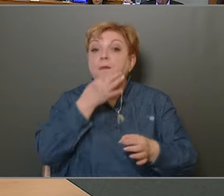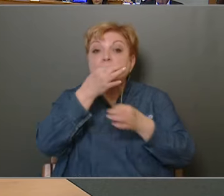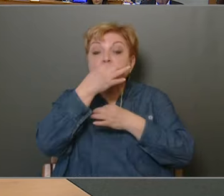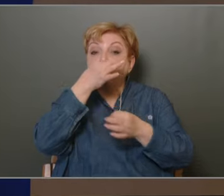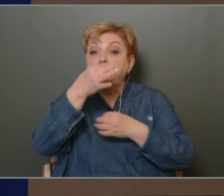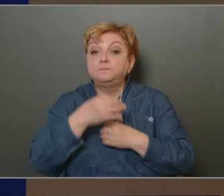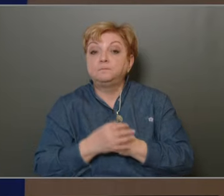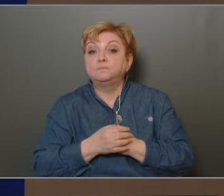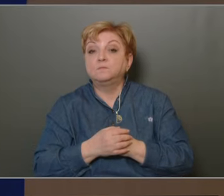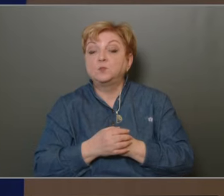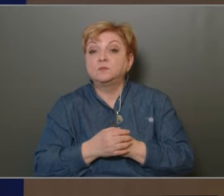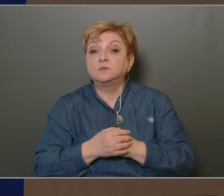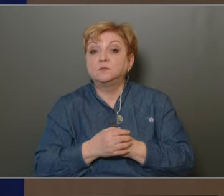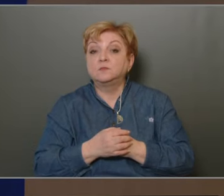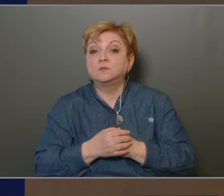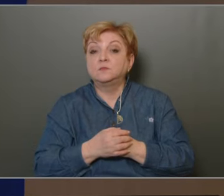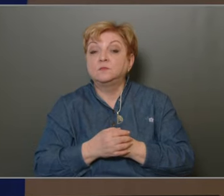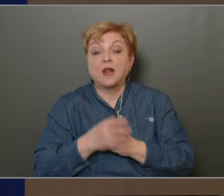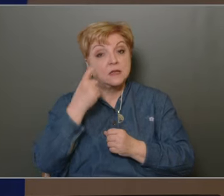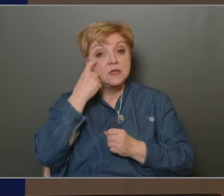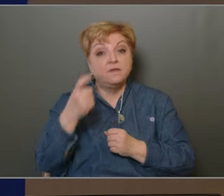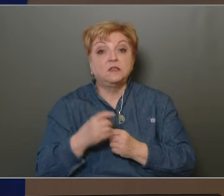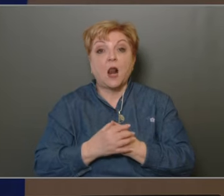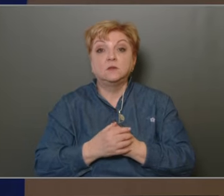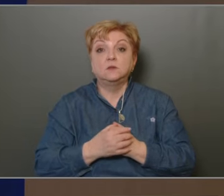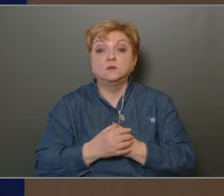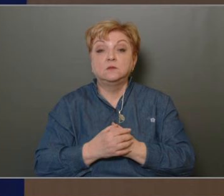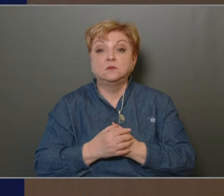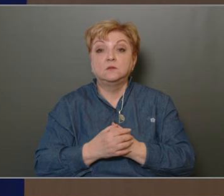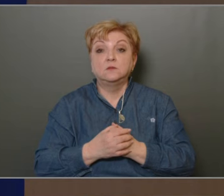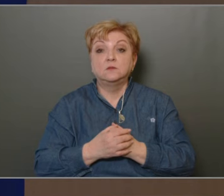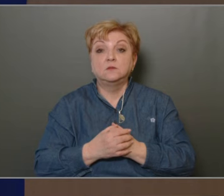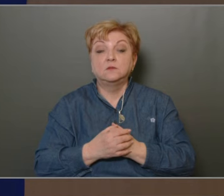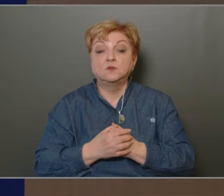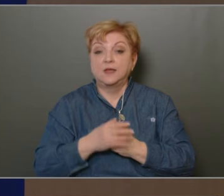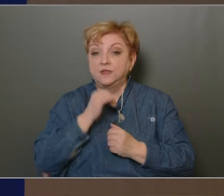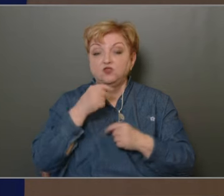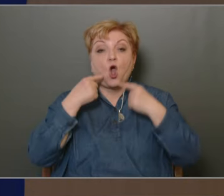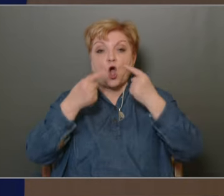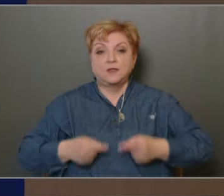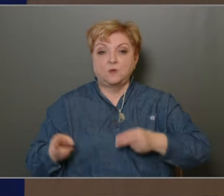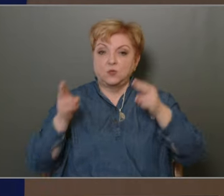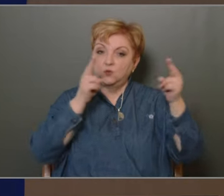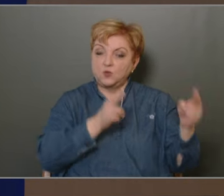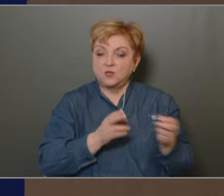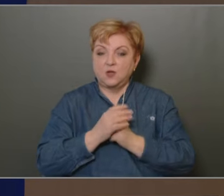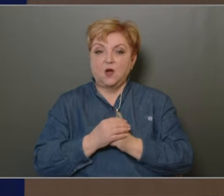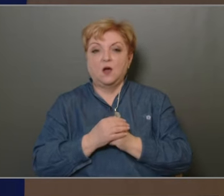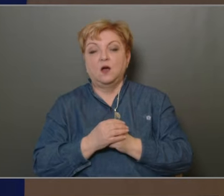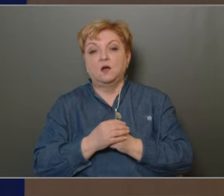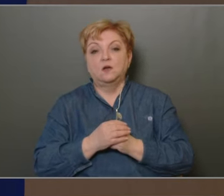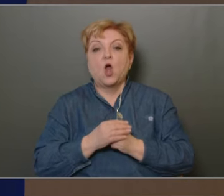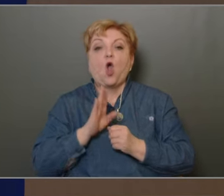kérdés? Kérdezem Van-e észrevétel? Nincs határozatozata arra kerül sor